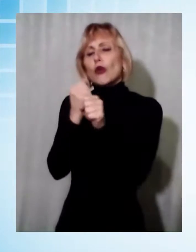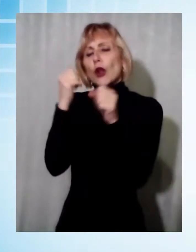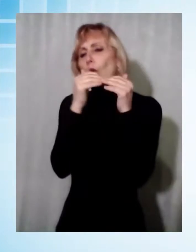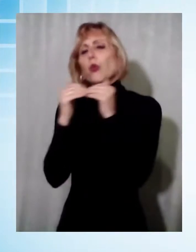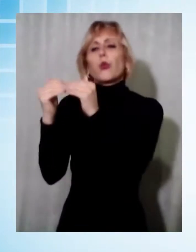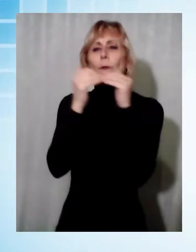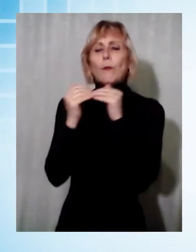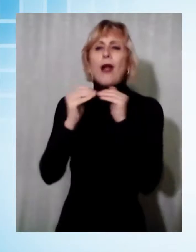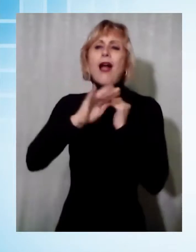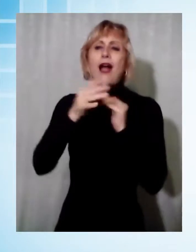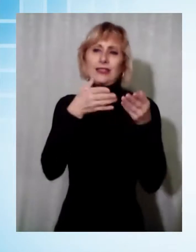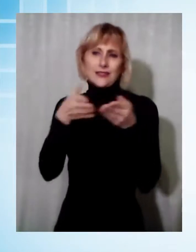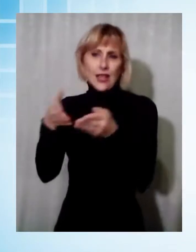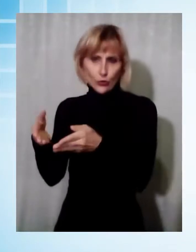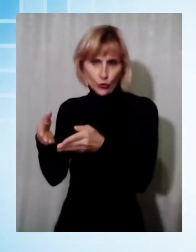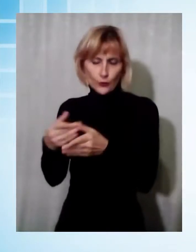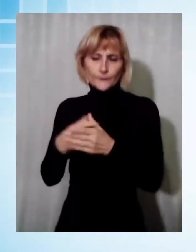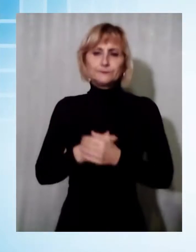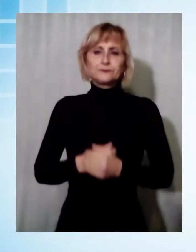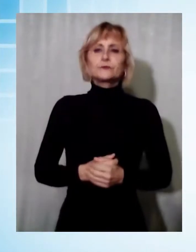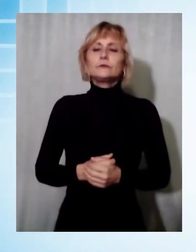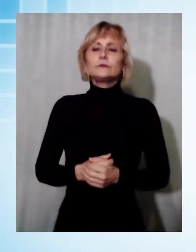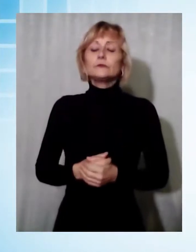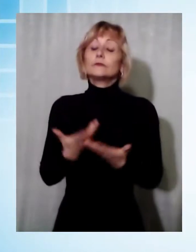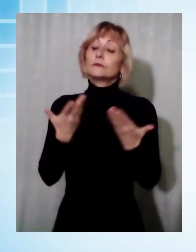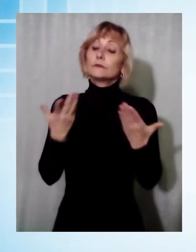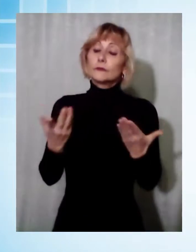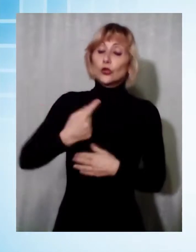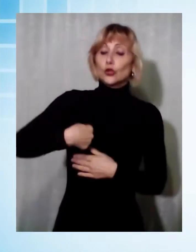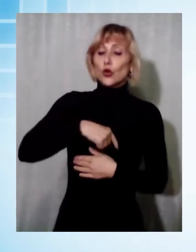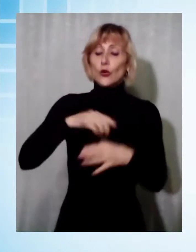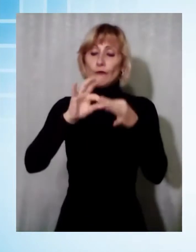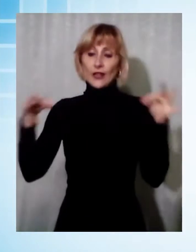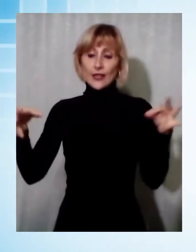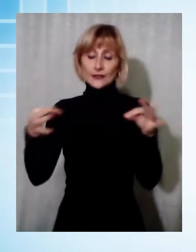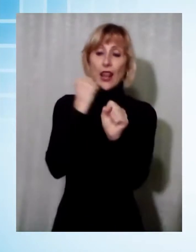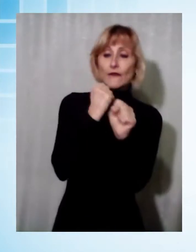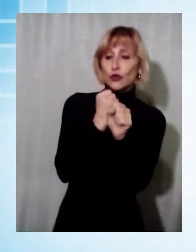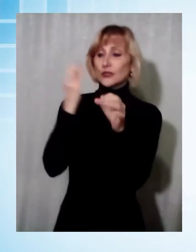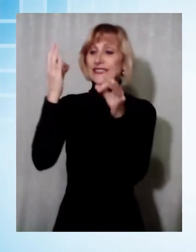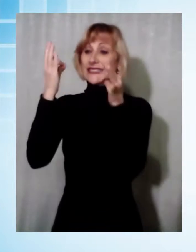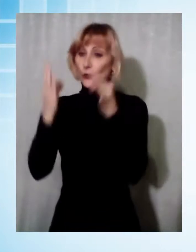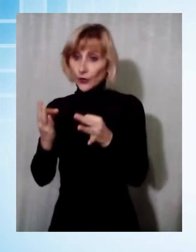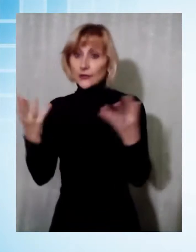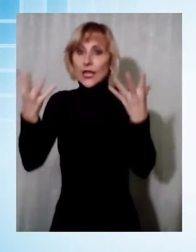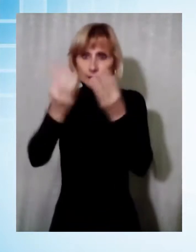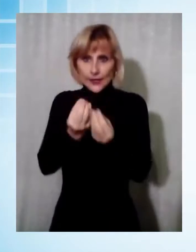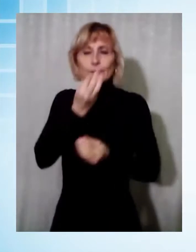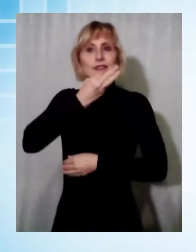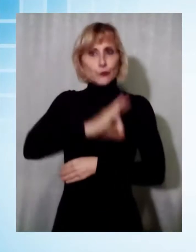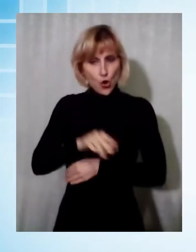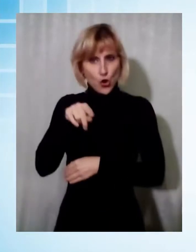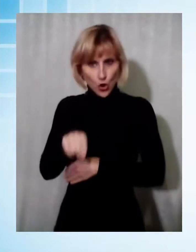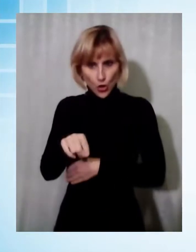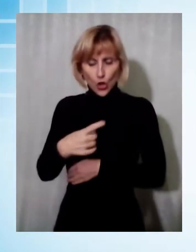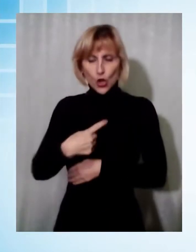Rodolfo Pasquini. Il nostro slogan è quello lavoro e sicurezza possono convivere, quindi noi a disposizione per